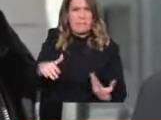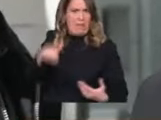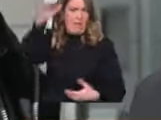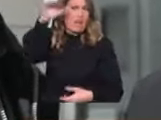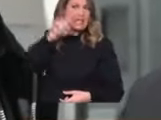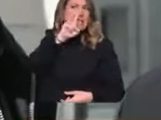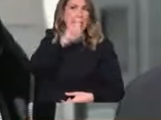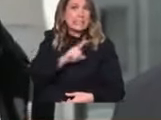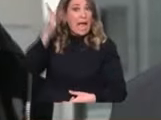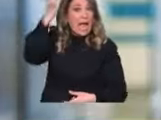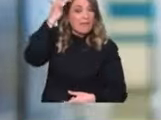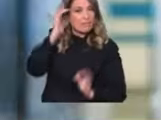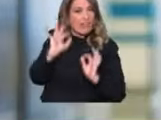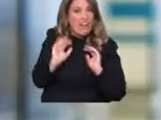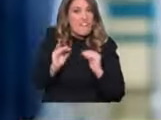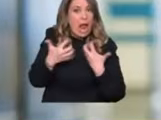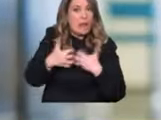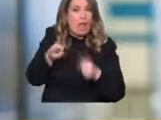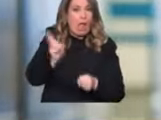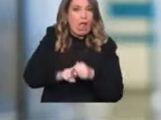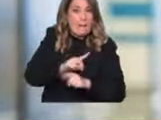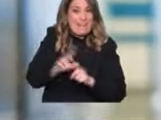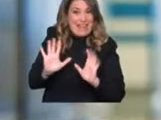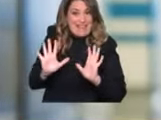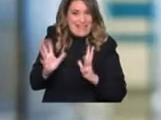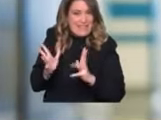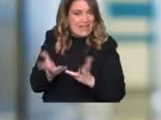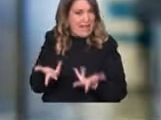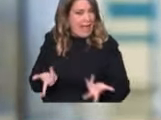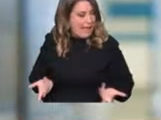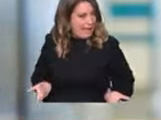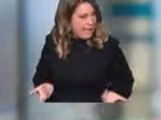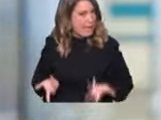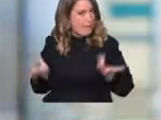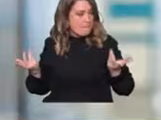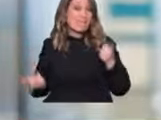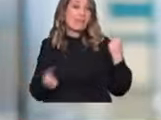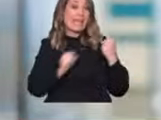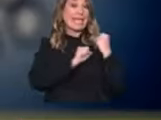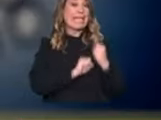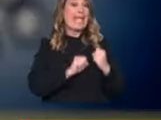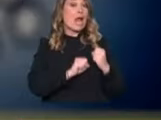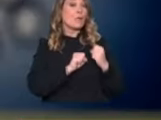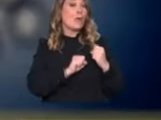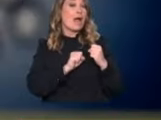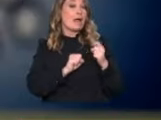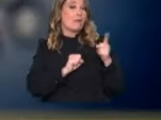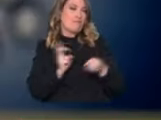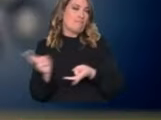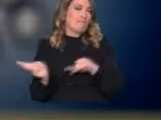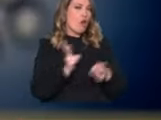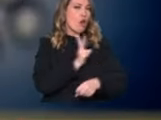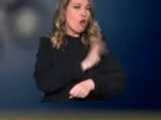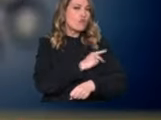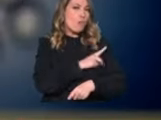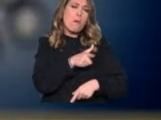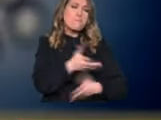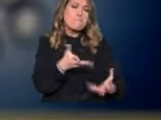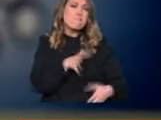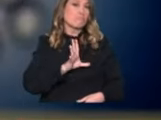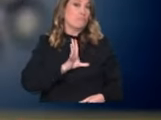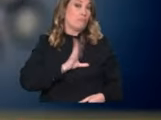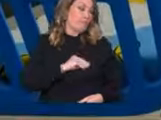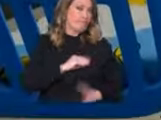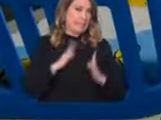ο εγκέφαλος να λειτουργεί. Το απόγευμα της 3ης Ιανουαρίου ο μικρός Θομάς οδηγείται στο νοσοκομείο μετά από ανακοπή που υπέστη